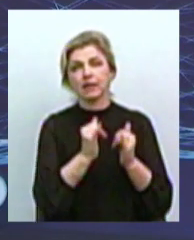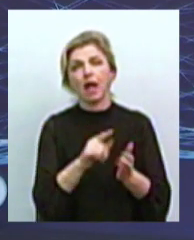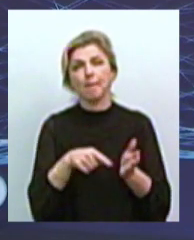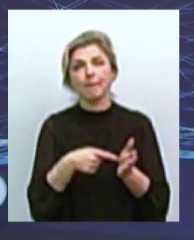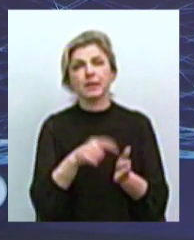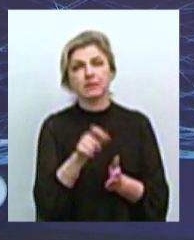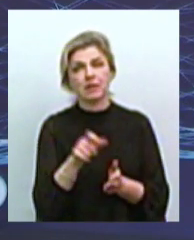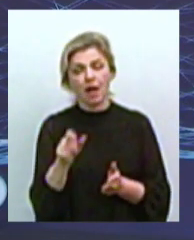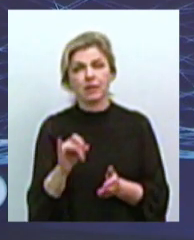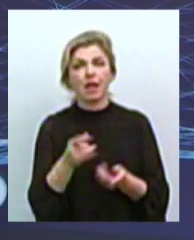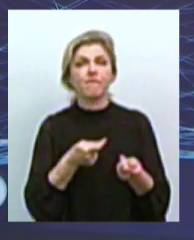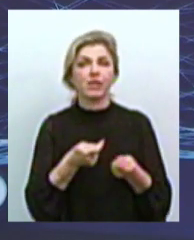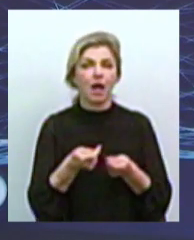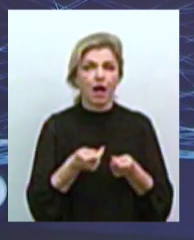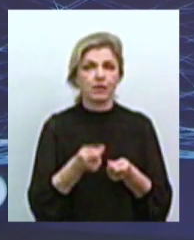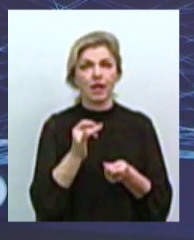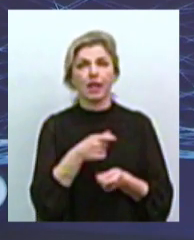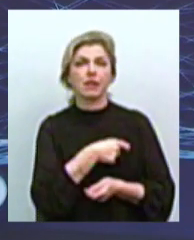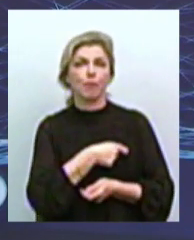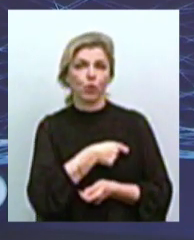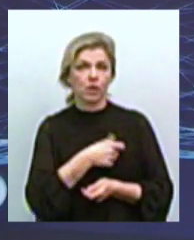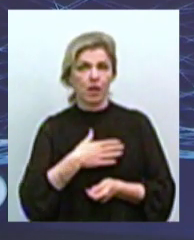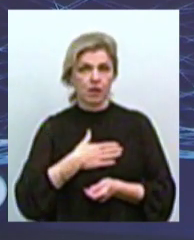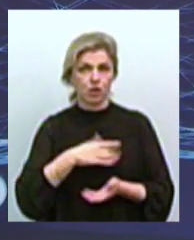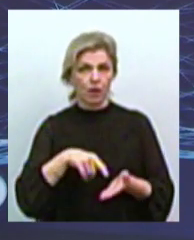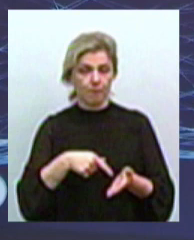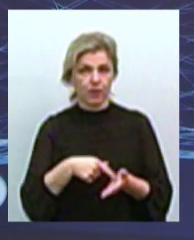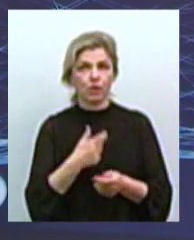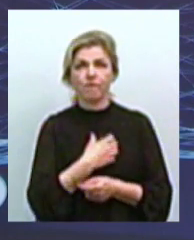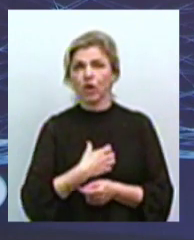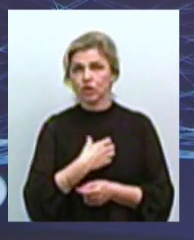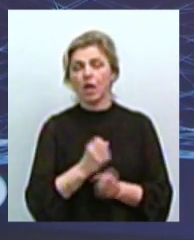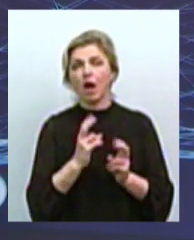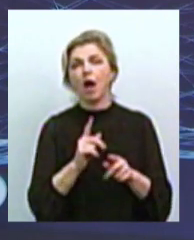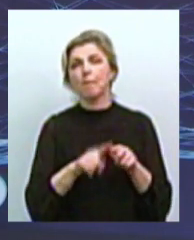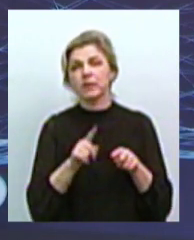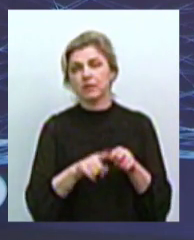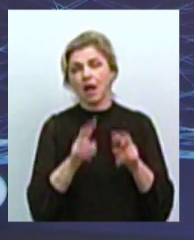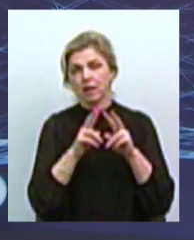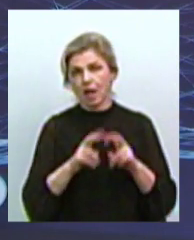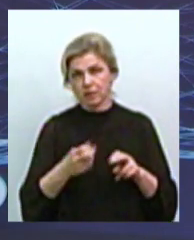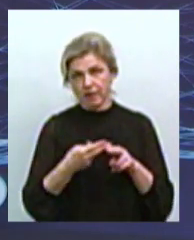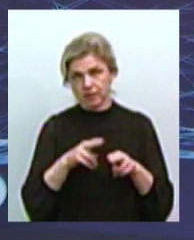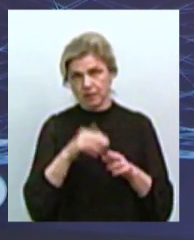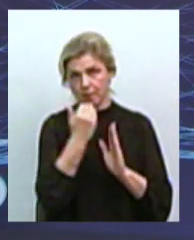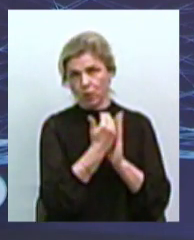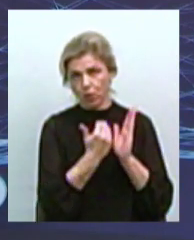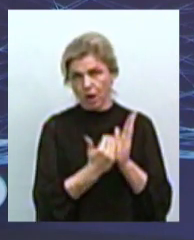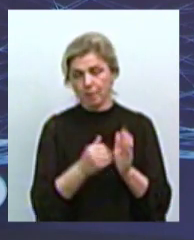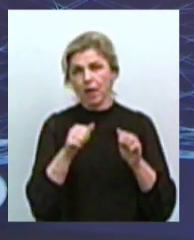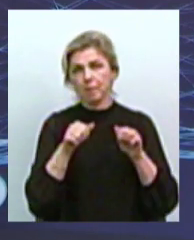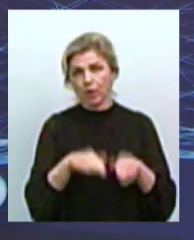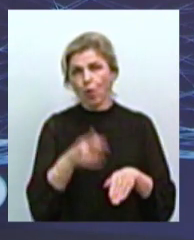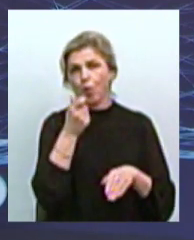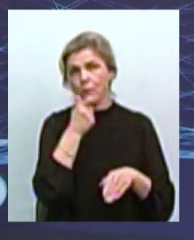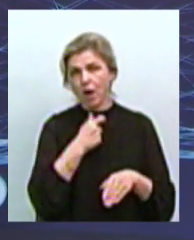для влади міста, і для депутатів нашого міста дуже важливо якнайшвидше розглянути ці програми, прийняти гуманну і